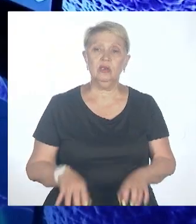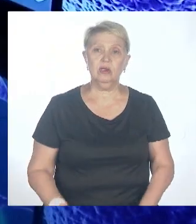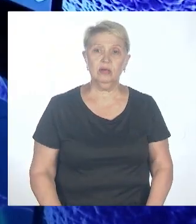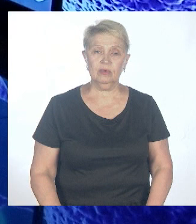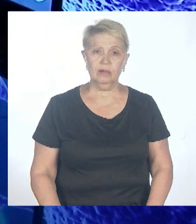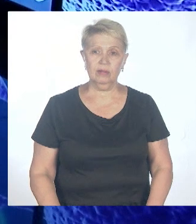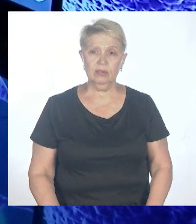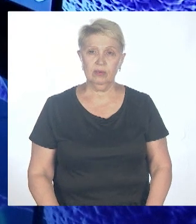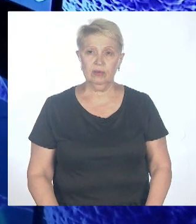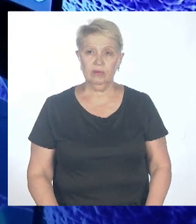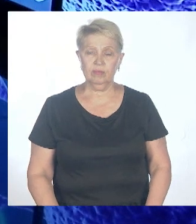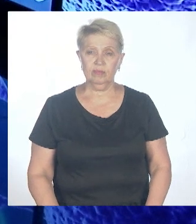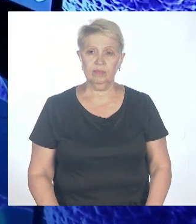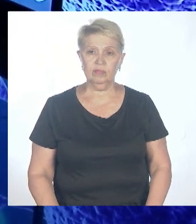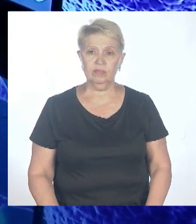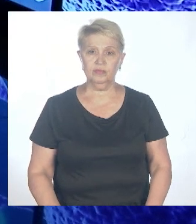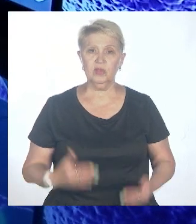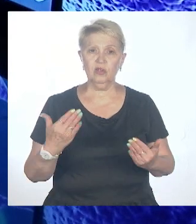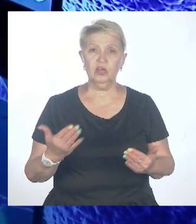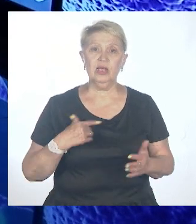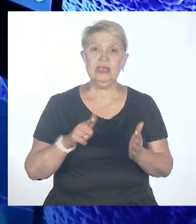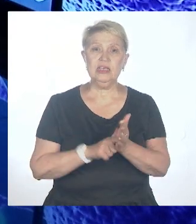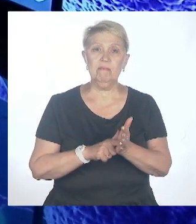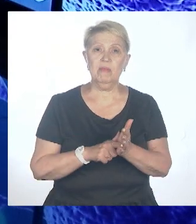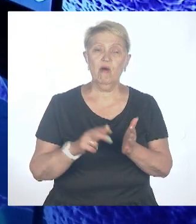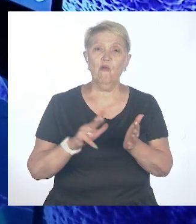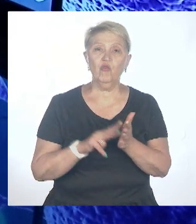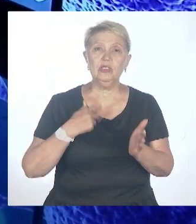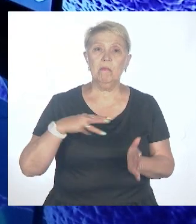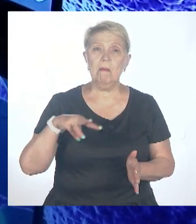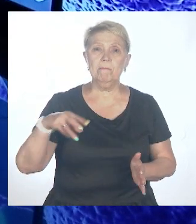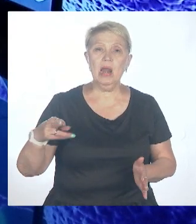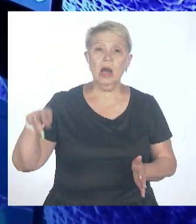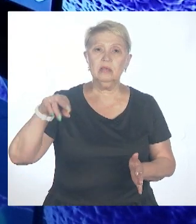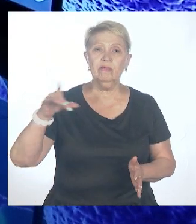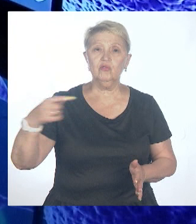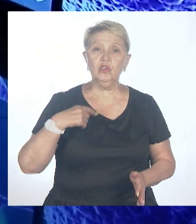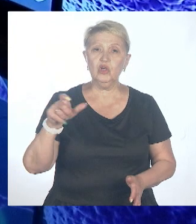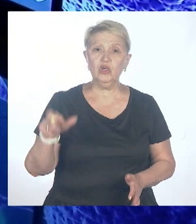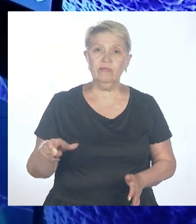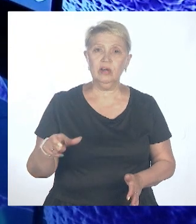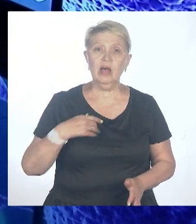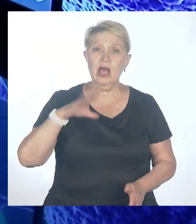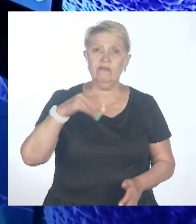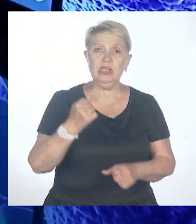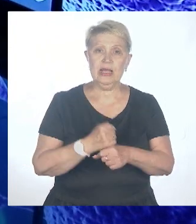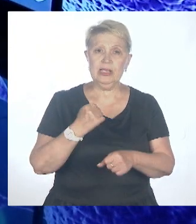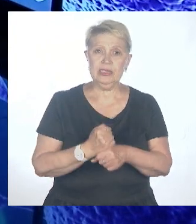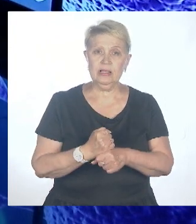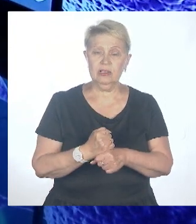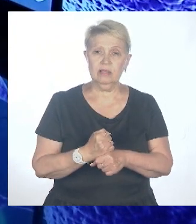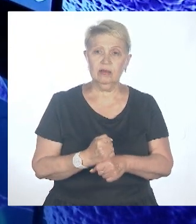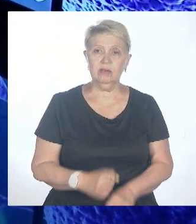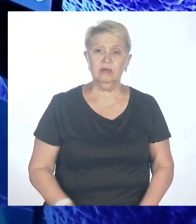там, нас сейчас, 7, 8, 800 миллиардов человек, если все сделают какую-то одну вакцину, которая при наличии вируса в организме